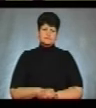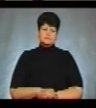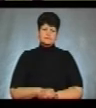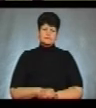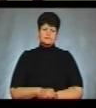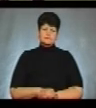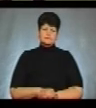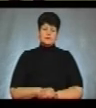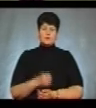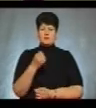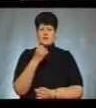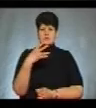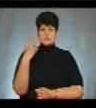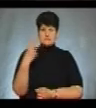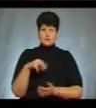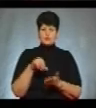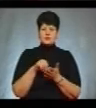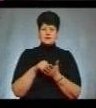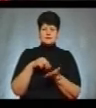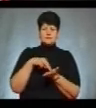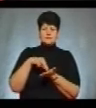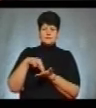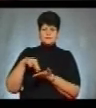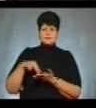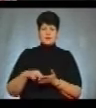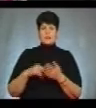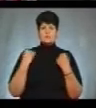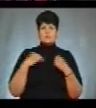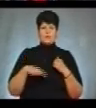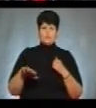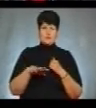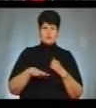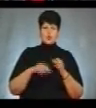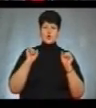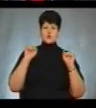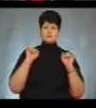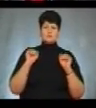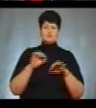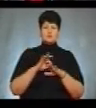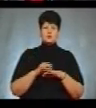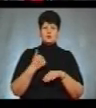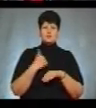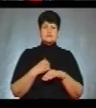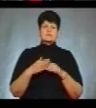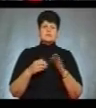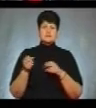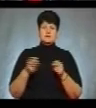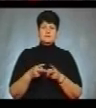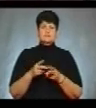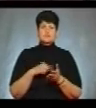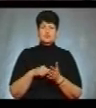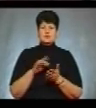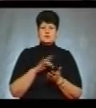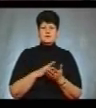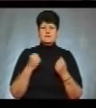О 15.20 учасники вишикувались на спортивному майданчику. Розминку проводить головний фахівець Тернопільського міського